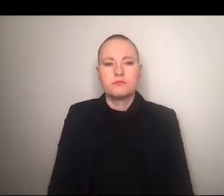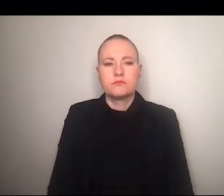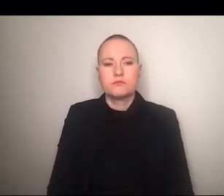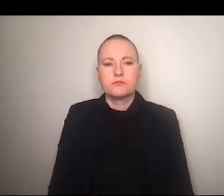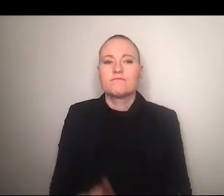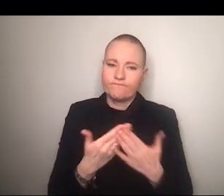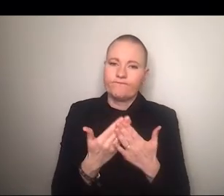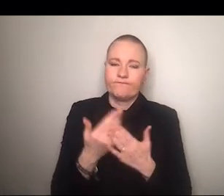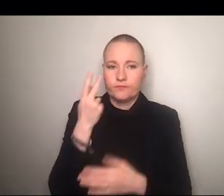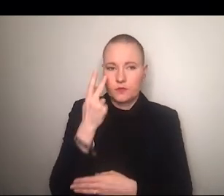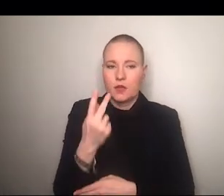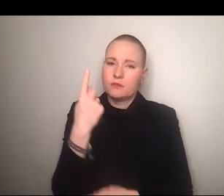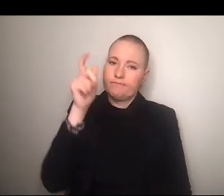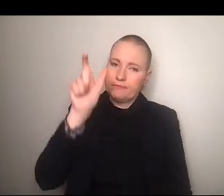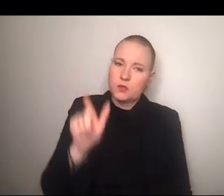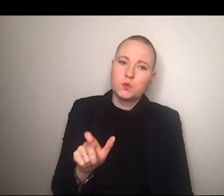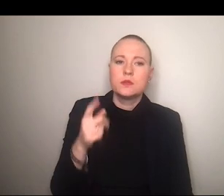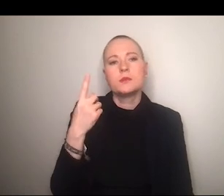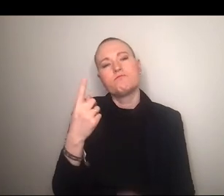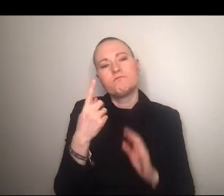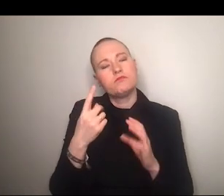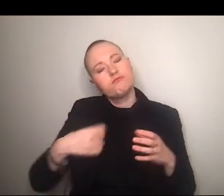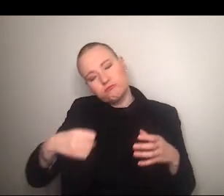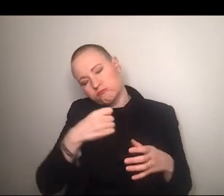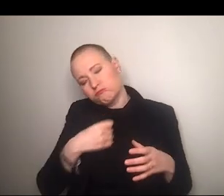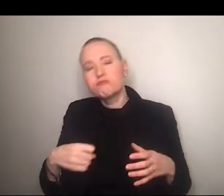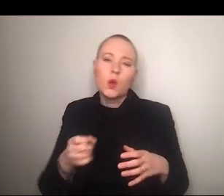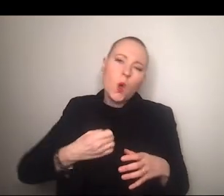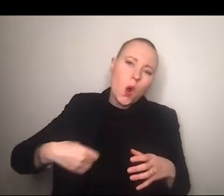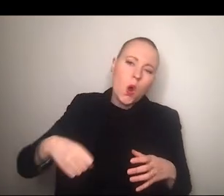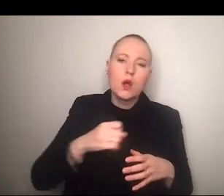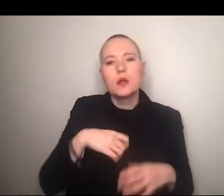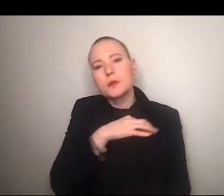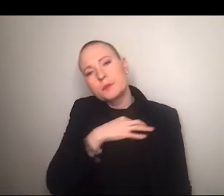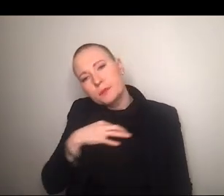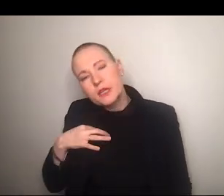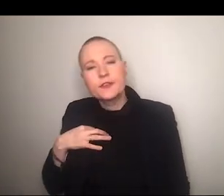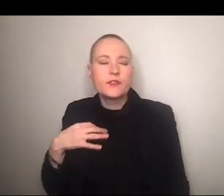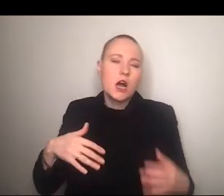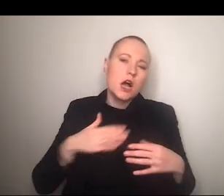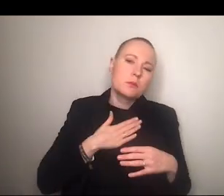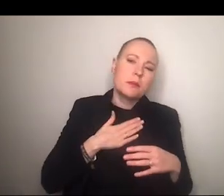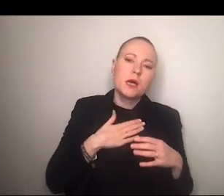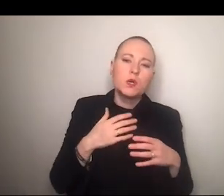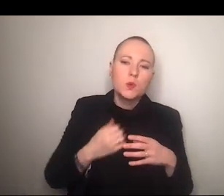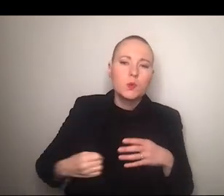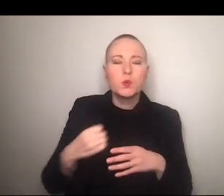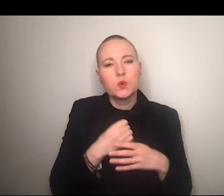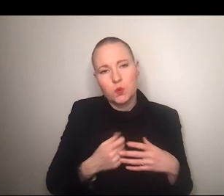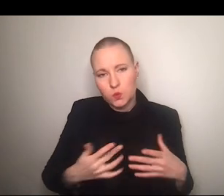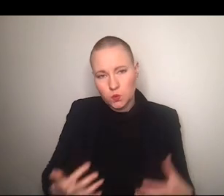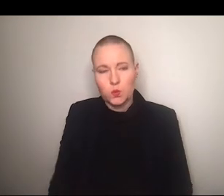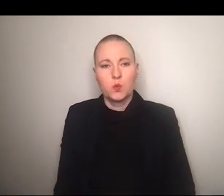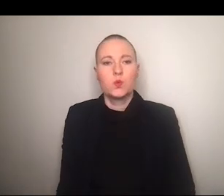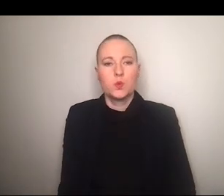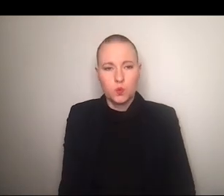sozusagen wie eine person dort gezeigt wird sie zeigt sich beim kochen in der eigenen küche und wir sehen dass der screen dann